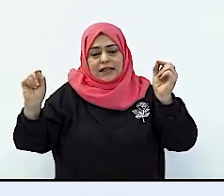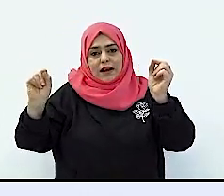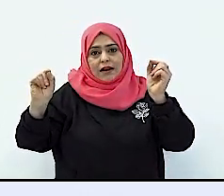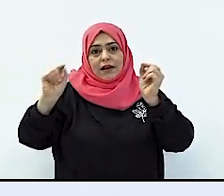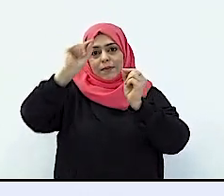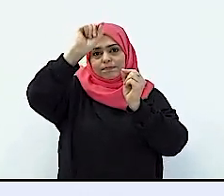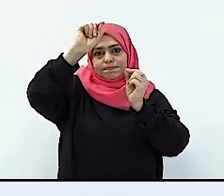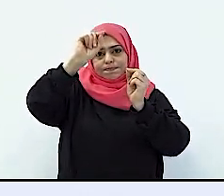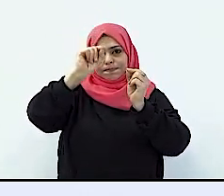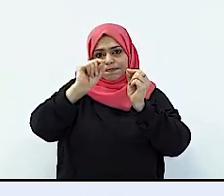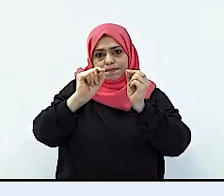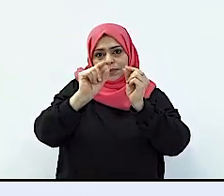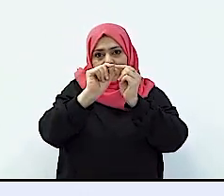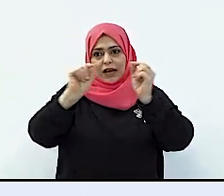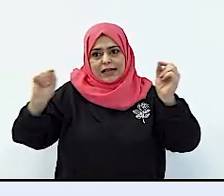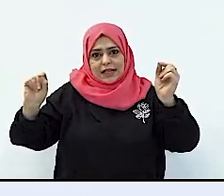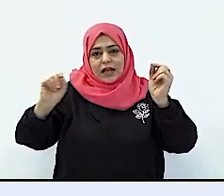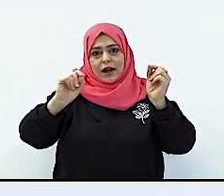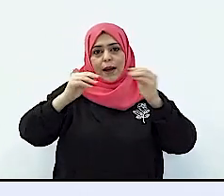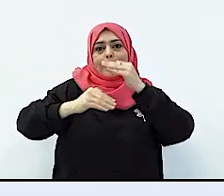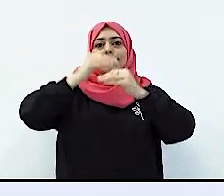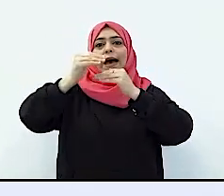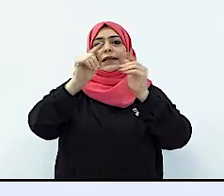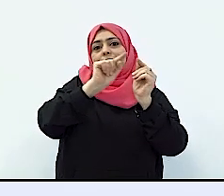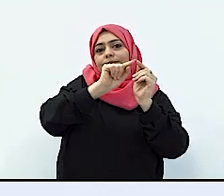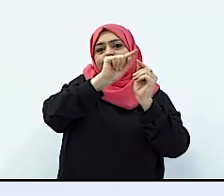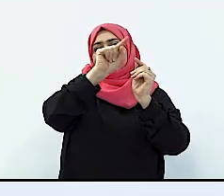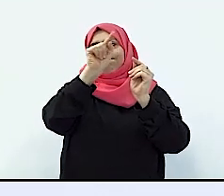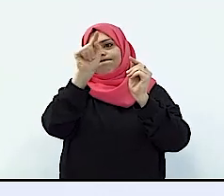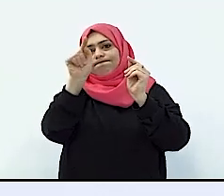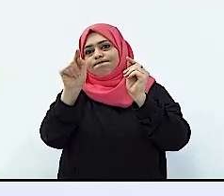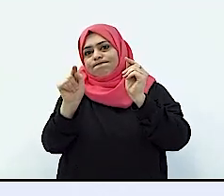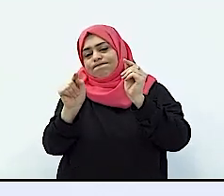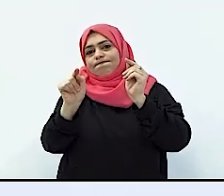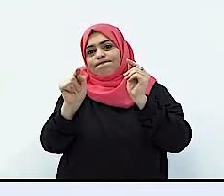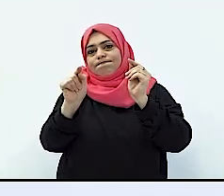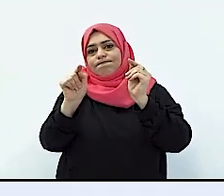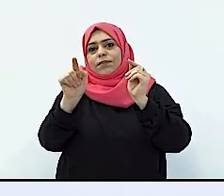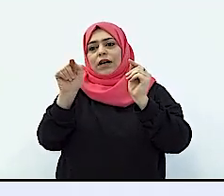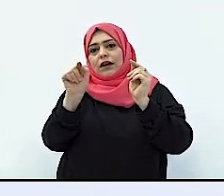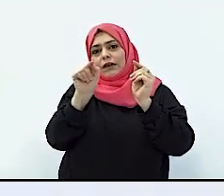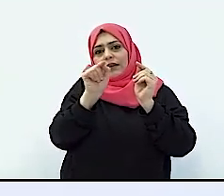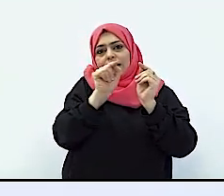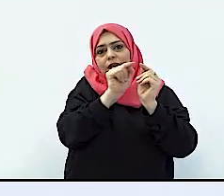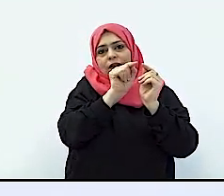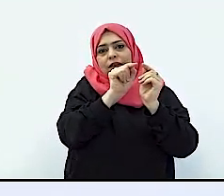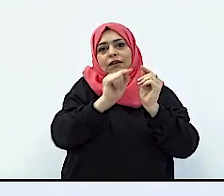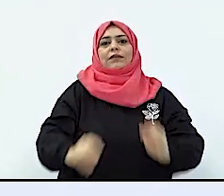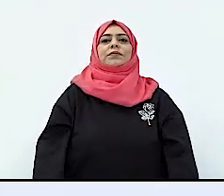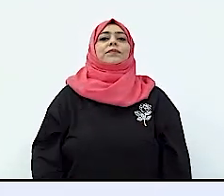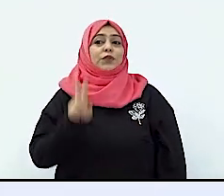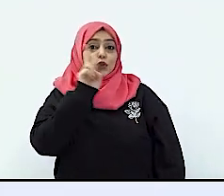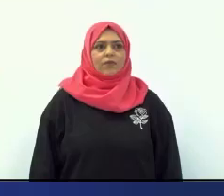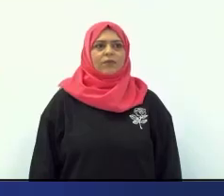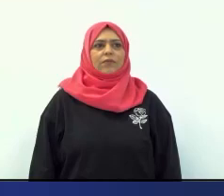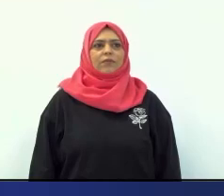أصل إلى السطر ثم نرسم نصف دائرة وخطاً صغيراً تحتها بهذا